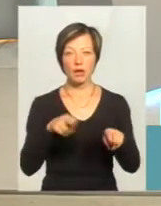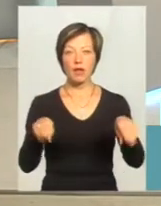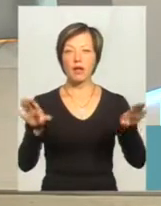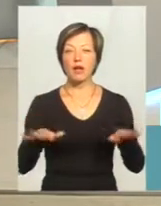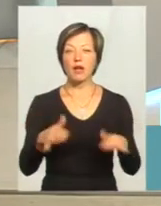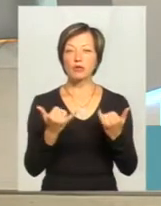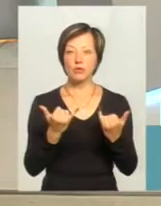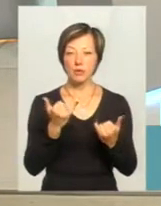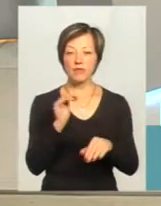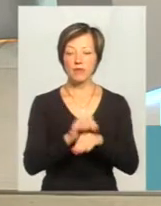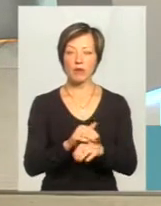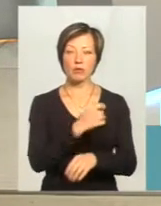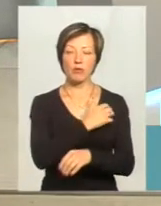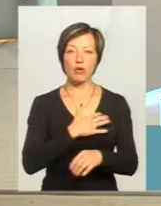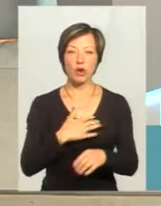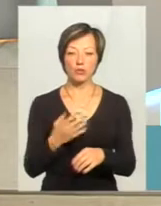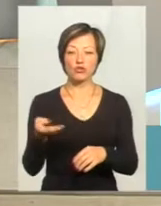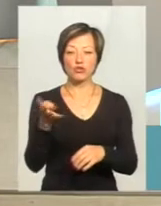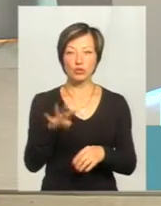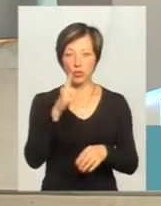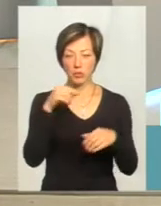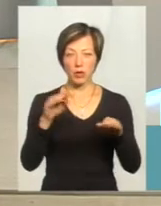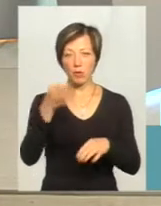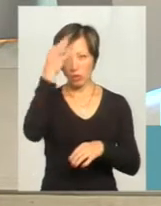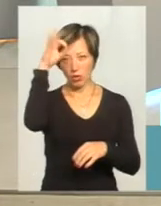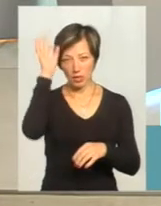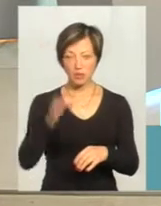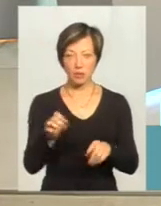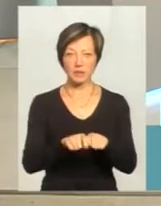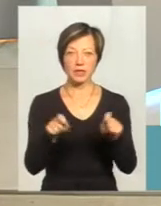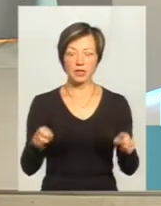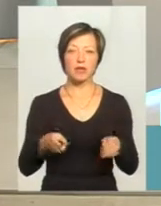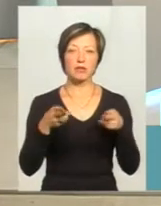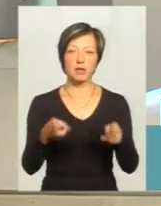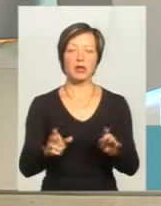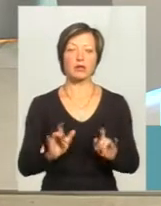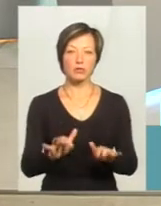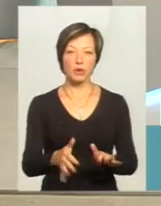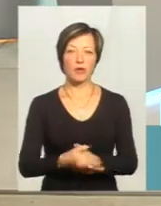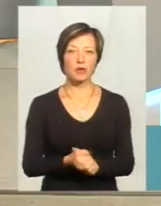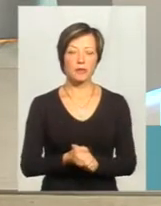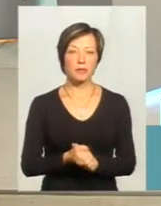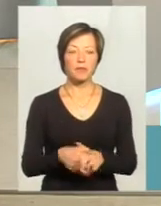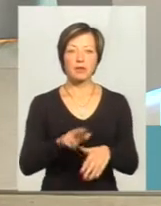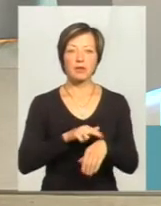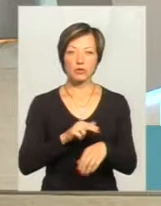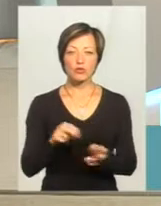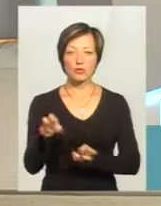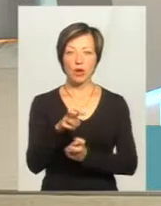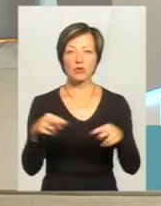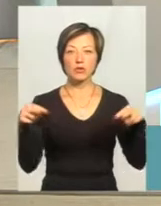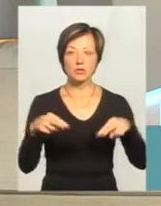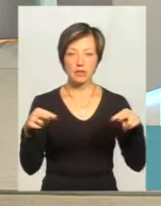відомо сьогодні, за фактом поранення чотирьох птахів, поліція області відкрила кримінальне провадження. Правоохоронці шукають